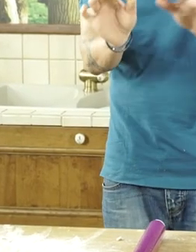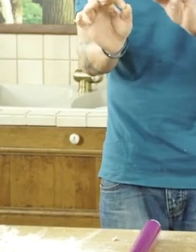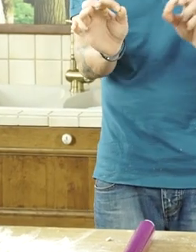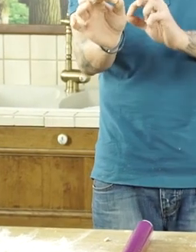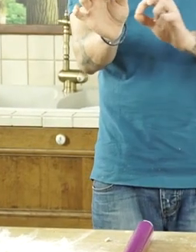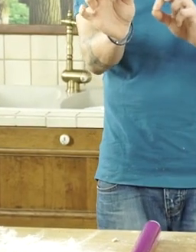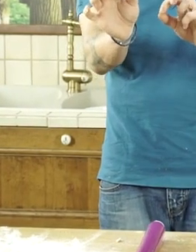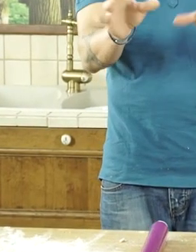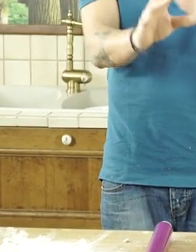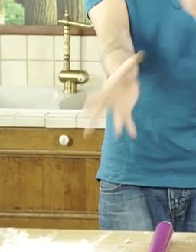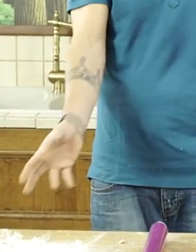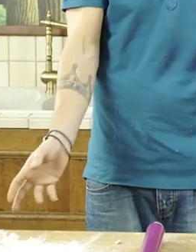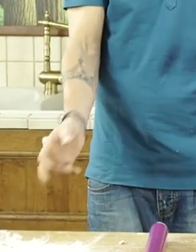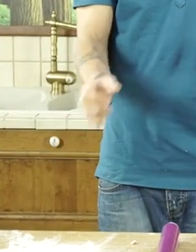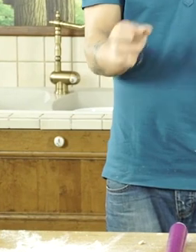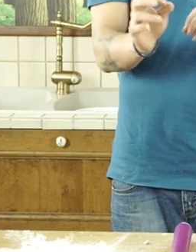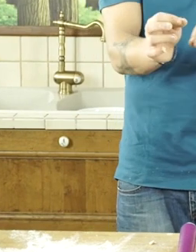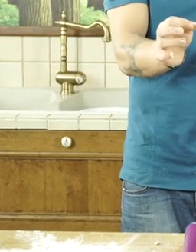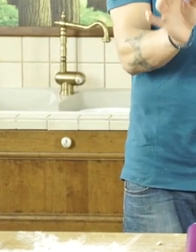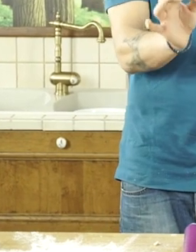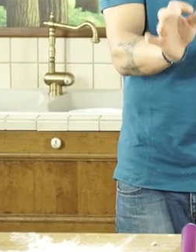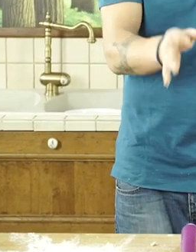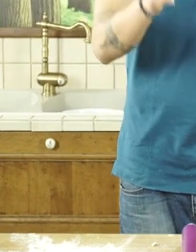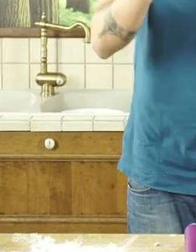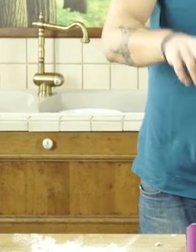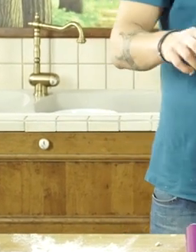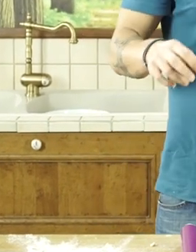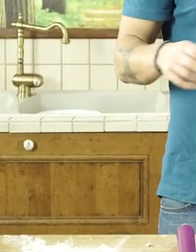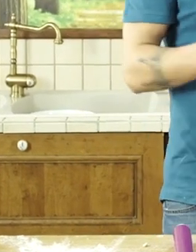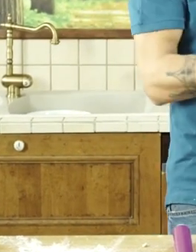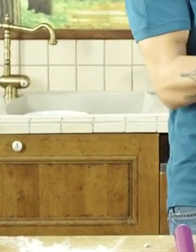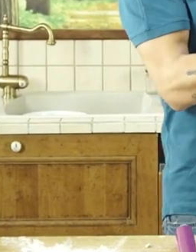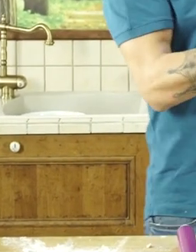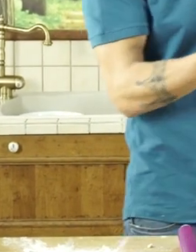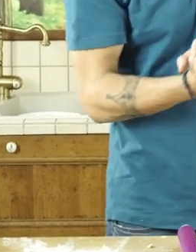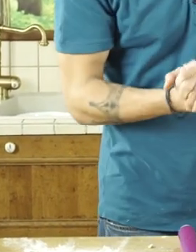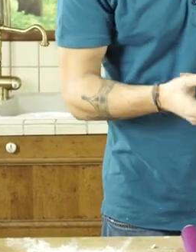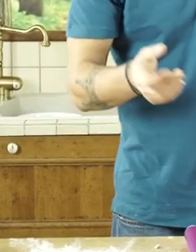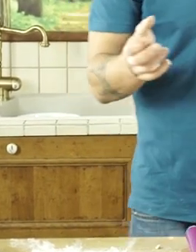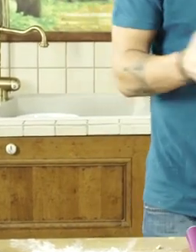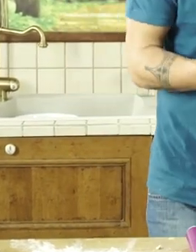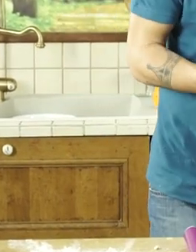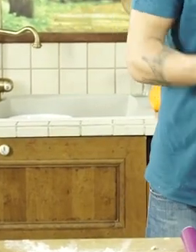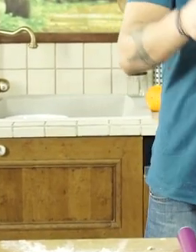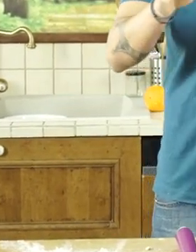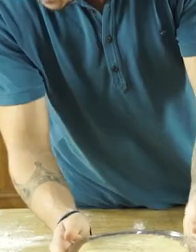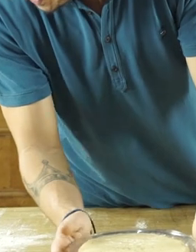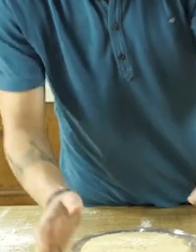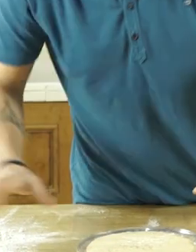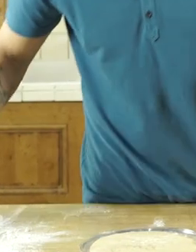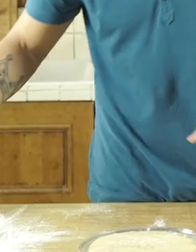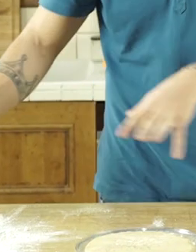Σε μισή ώρα, μία ώρήτσα... Σε μισή ώρήτσα, μία ώρήτσα, θα συνεχίσουμε να φτιάξουμε σε μισή ώρήτσα